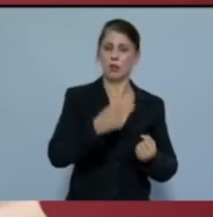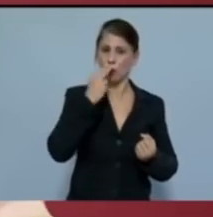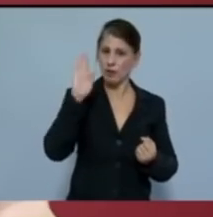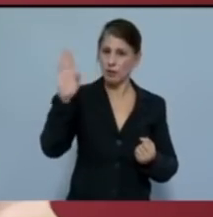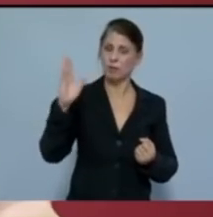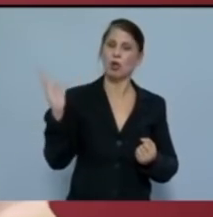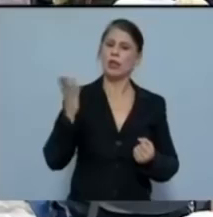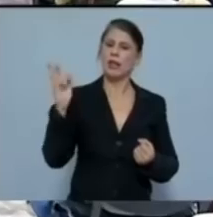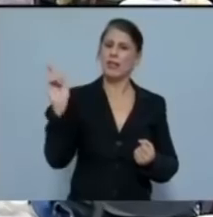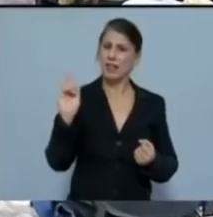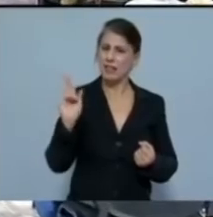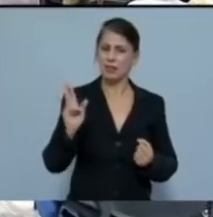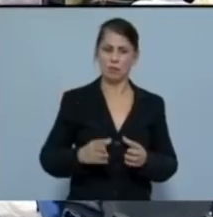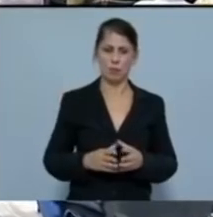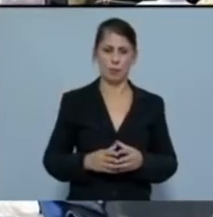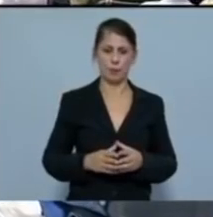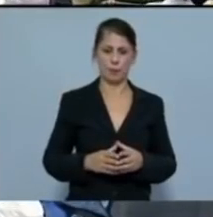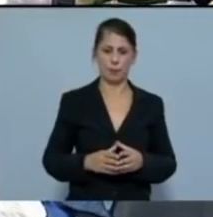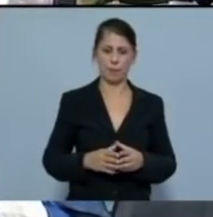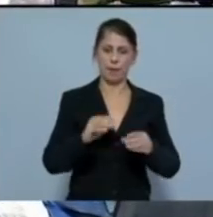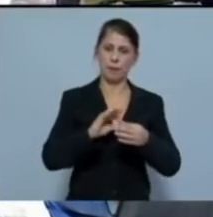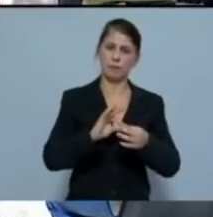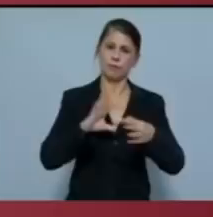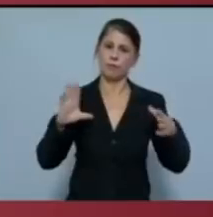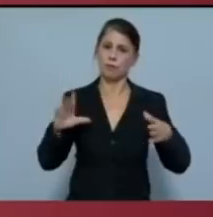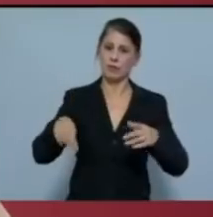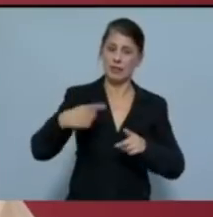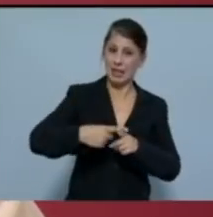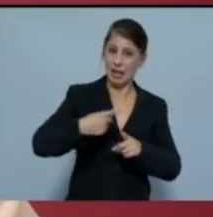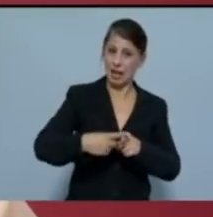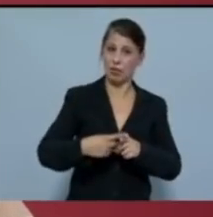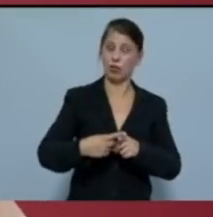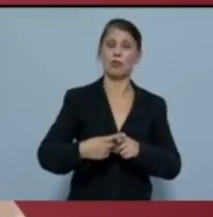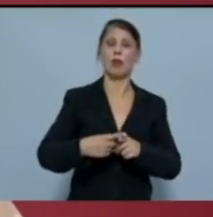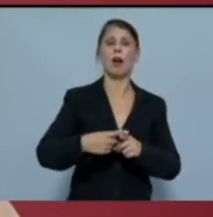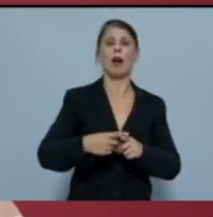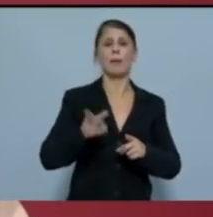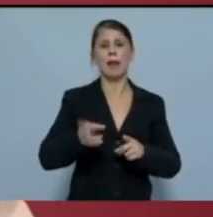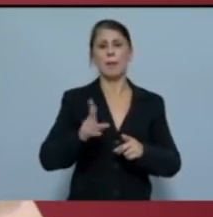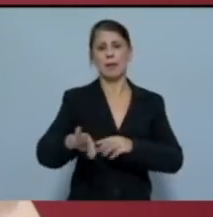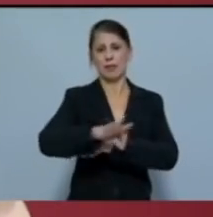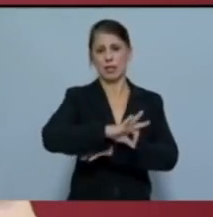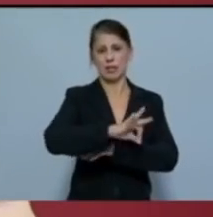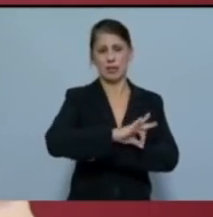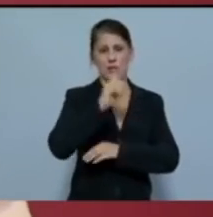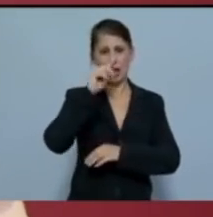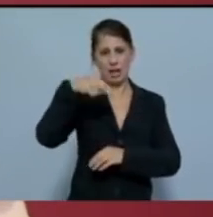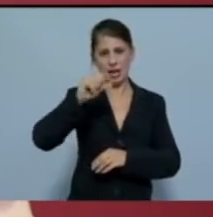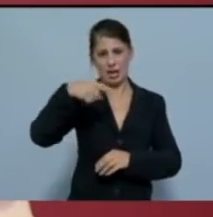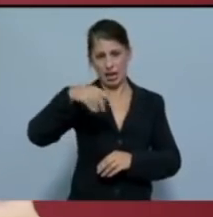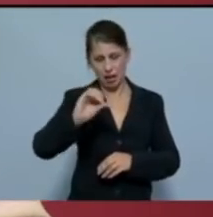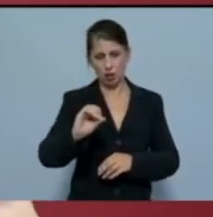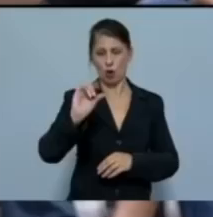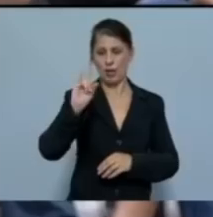σε κάθε είδους ρατσισμού. Για την απεμπλοκή της χώρας μας από τα επικίνδυνα σχέδια του ΝΑΤΟ, τον ΙΠΑ,